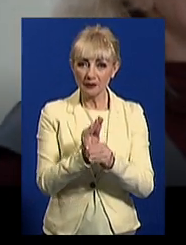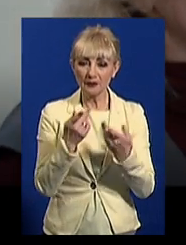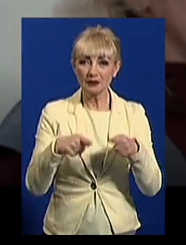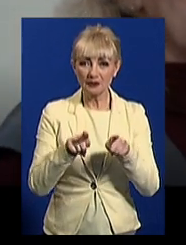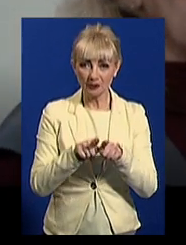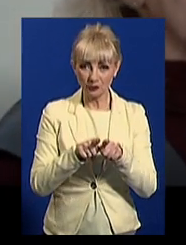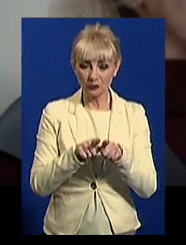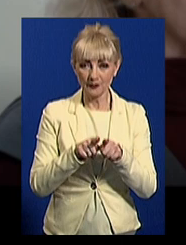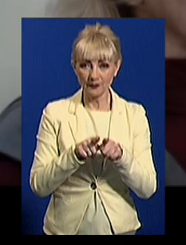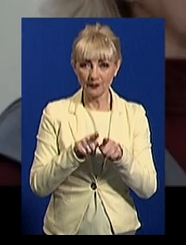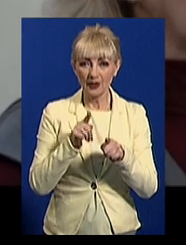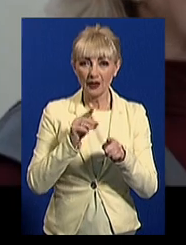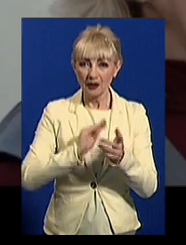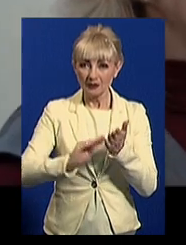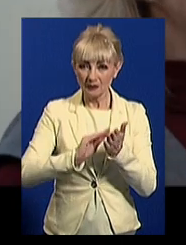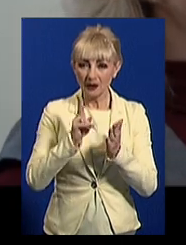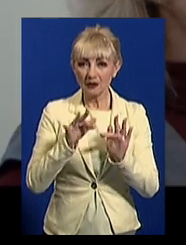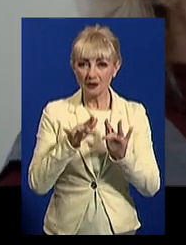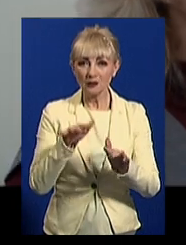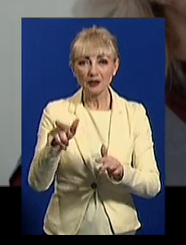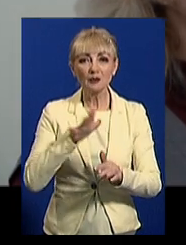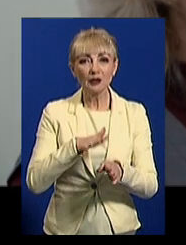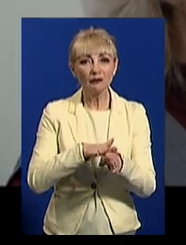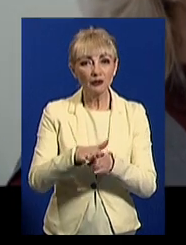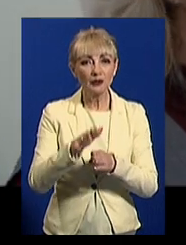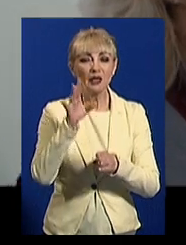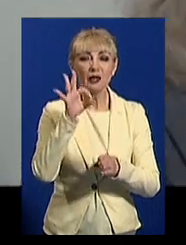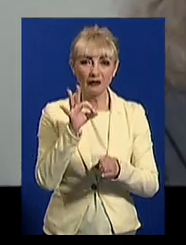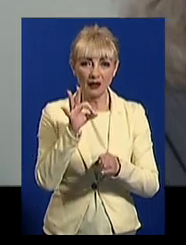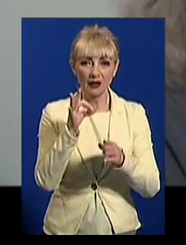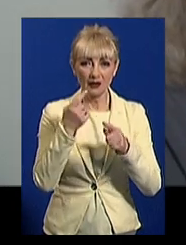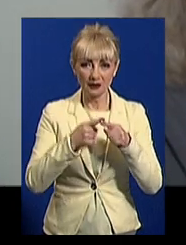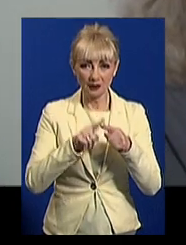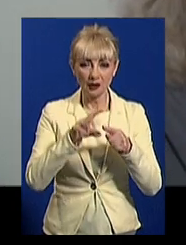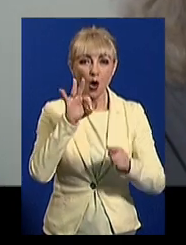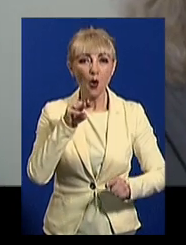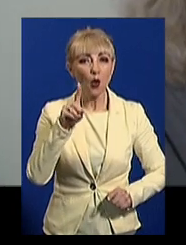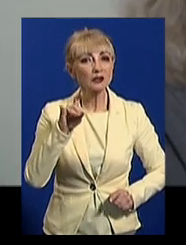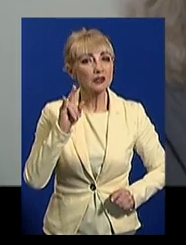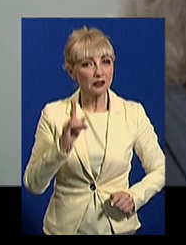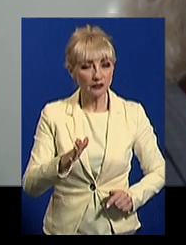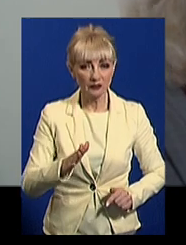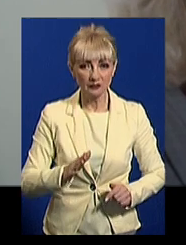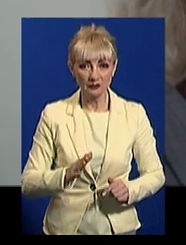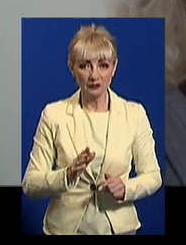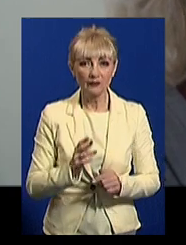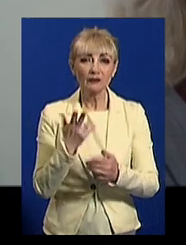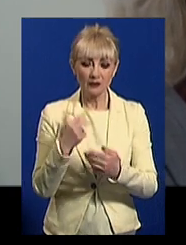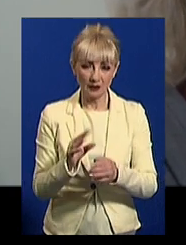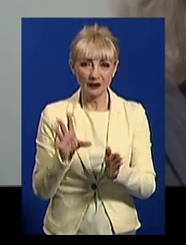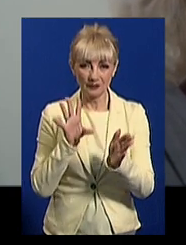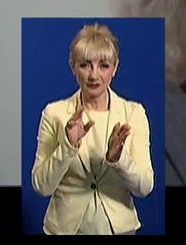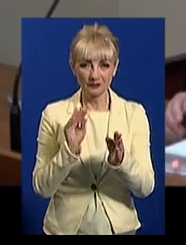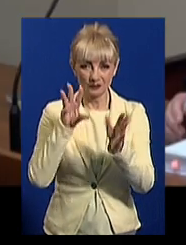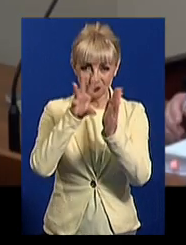матеріалу справи, оскільки вони були вже зроблені на відзыв позивача на відзыв. Якщо ви вас ограєте, то просто долучите? Долучите, так.